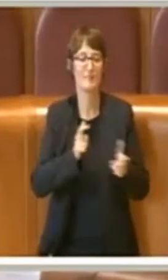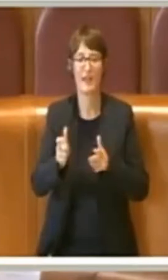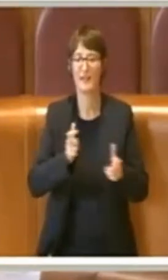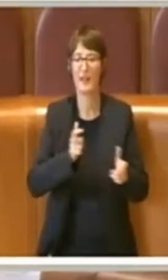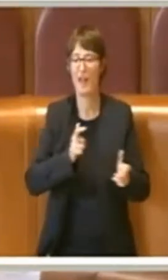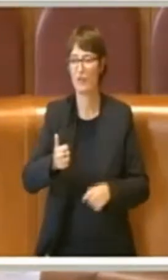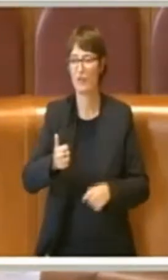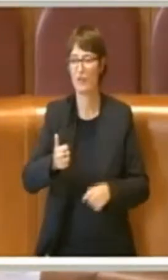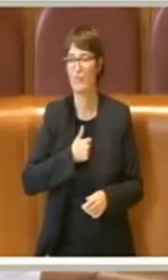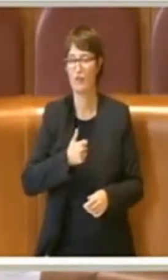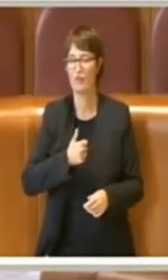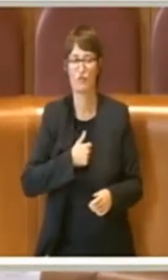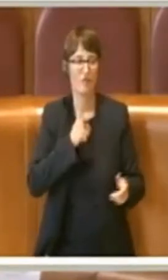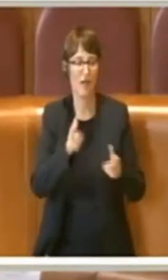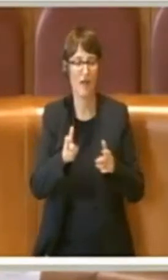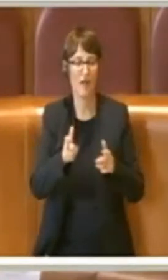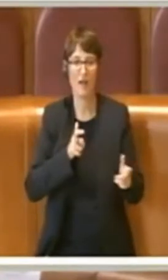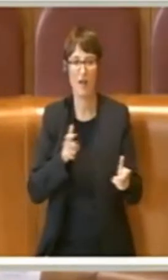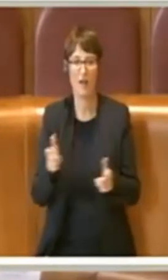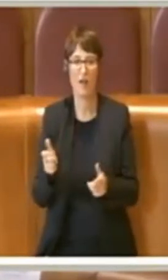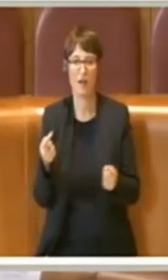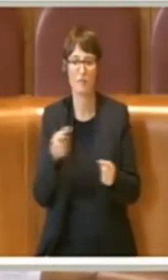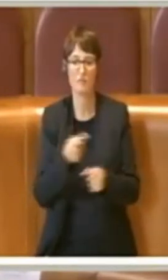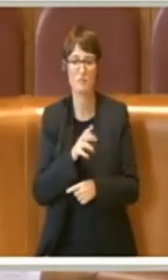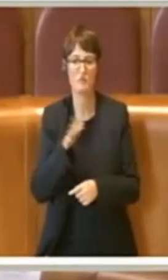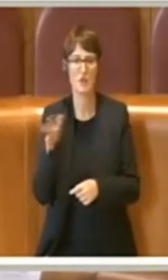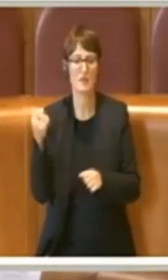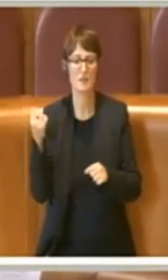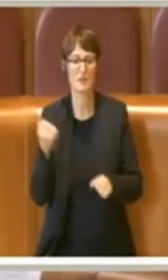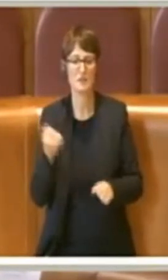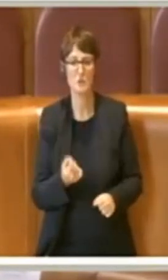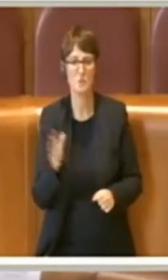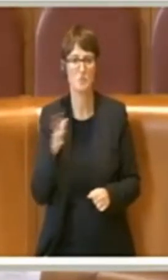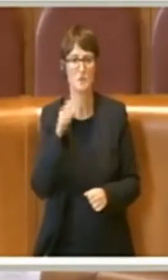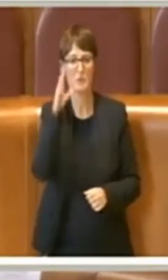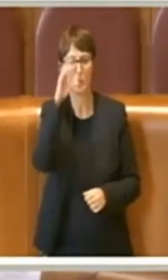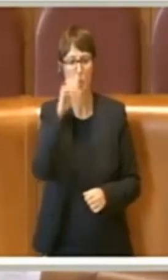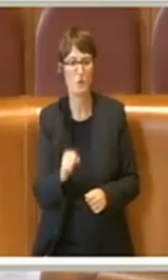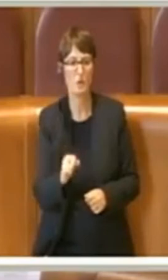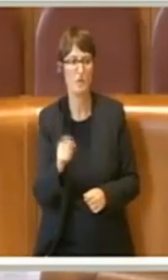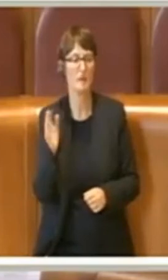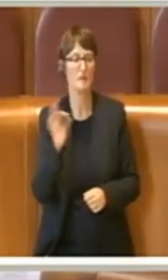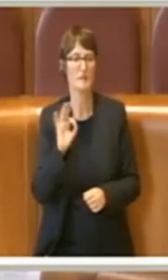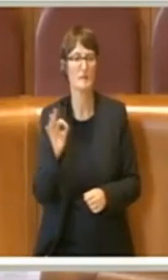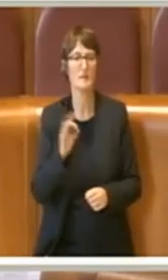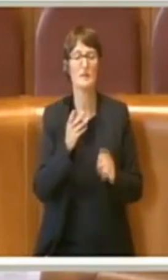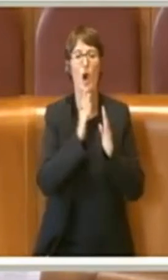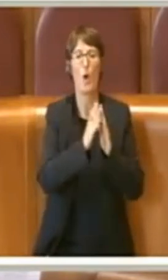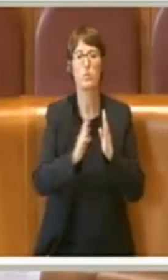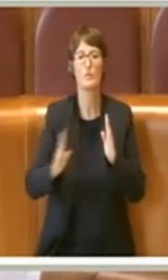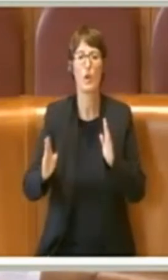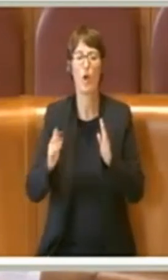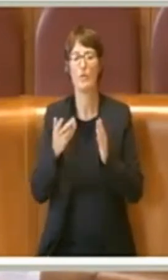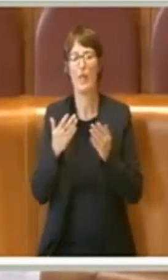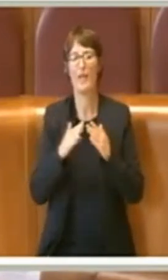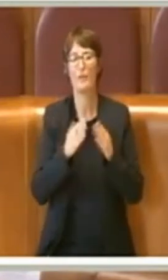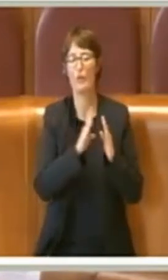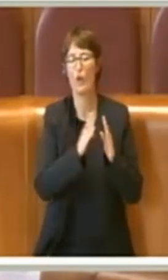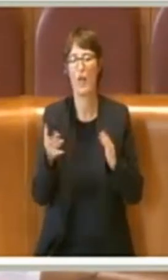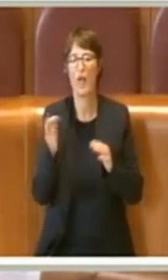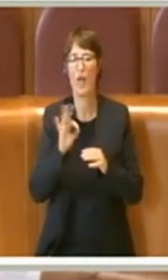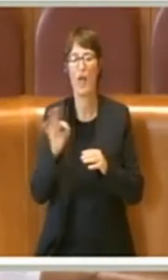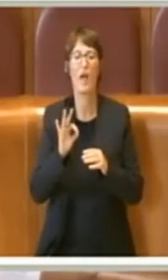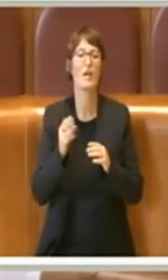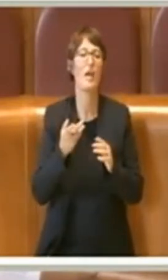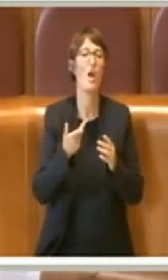abbiamo fatto invece riferimento ad altre istituzioni come le università, le biblioteche e gli archivi. Benissimo, allora